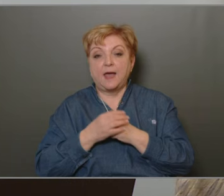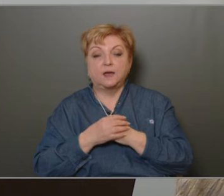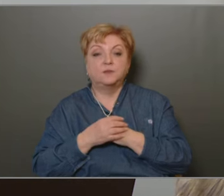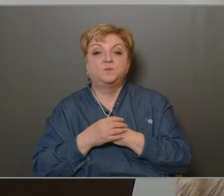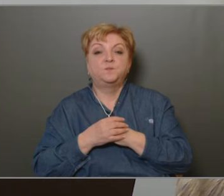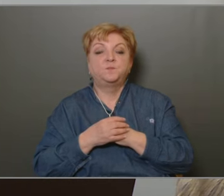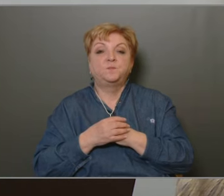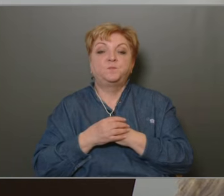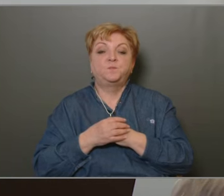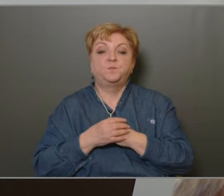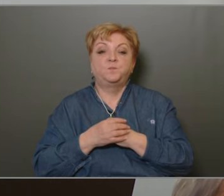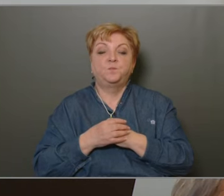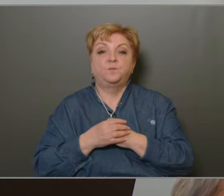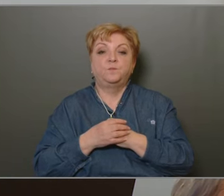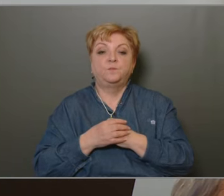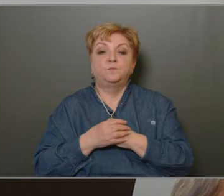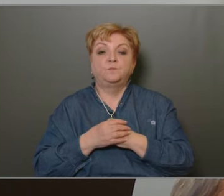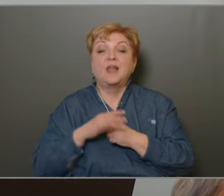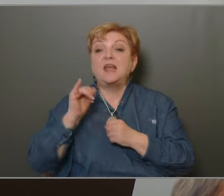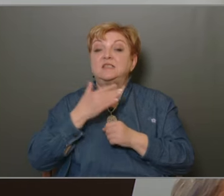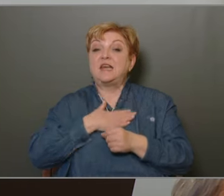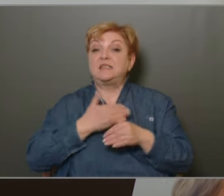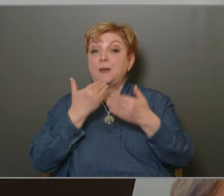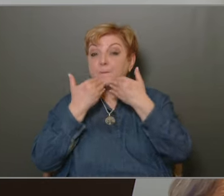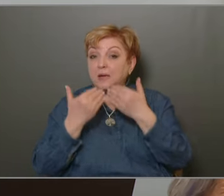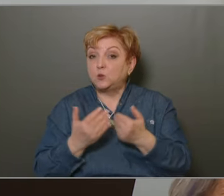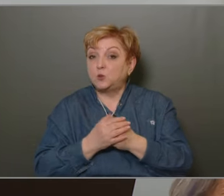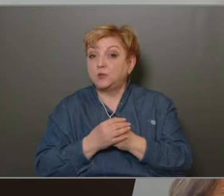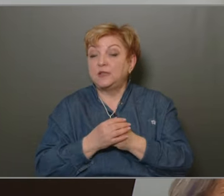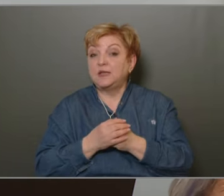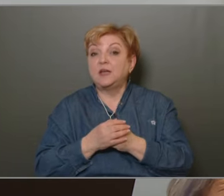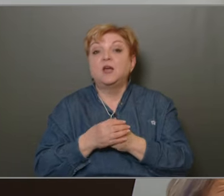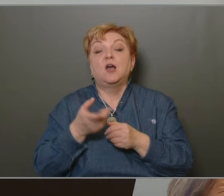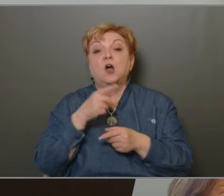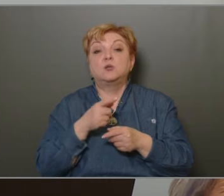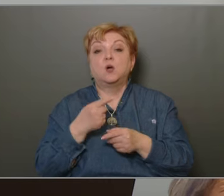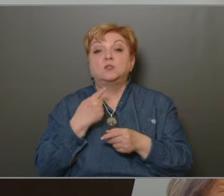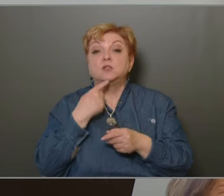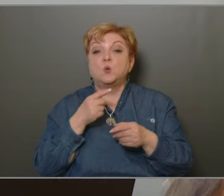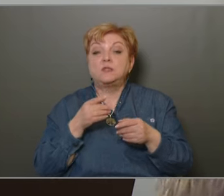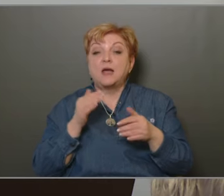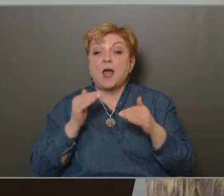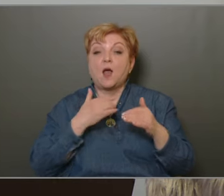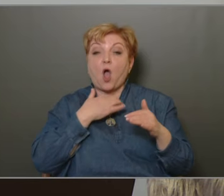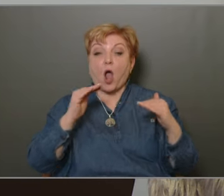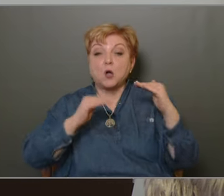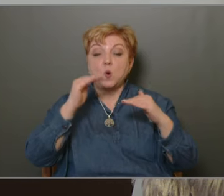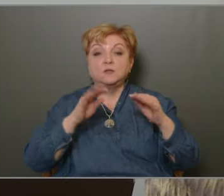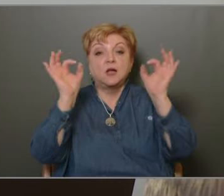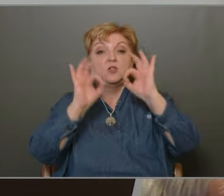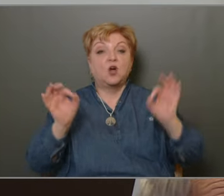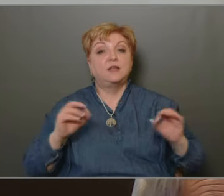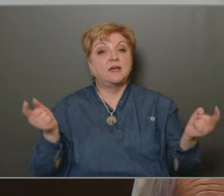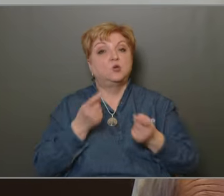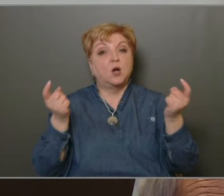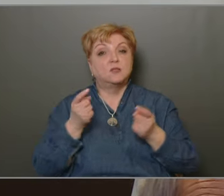láncok szövetségével is. És hát szeretném megköszönni azokat az összehangolt takarítási akciókat, amiben